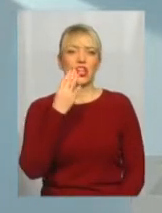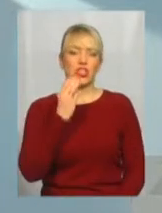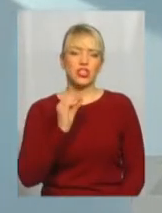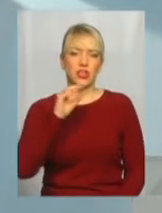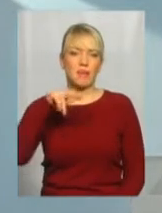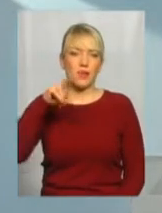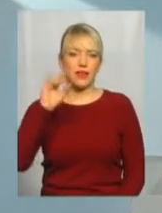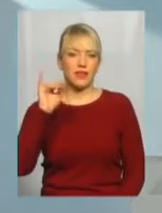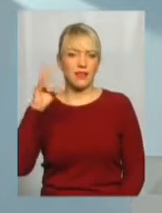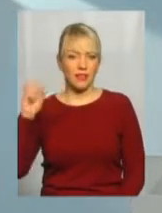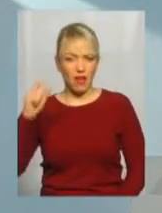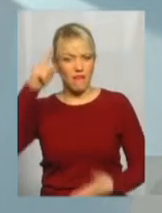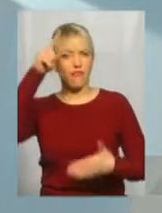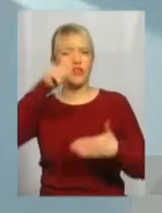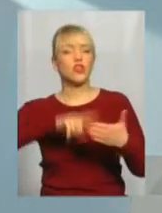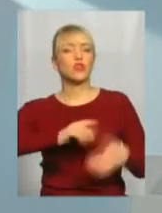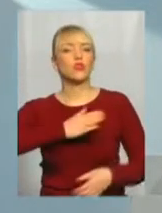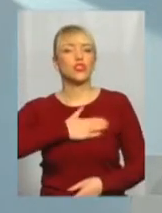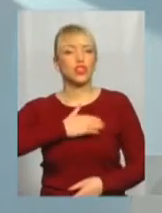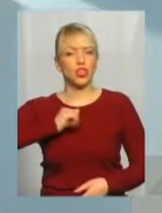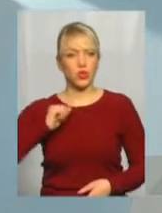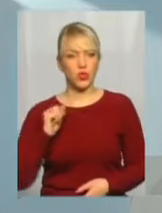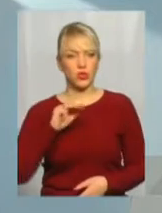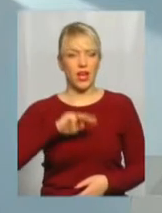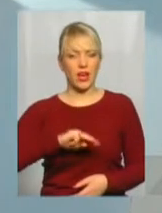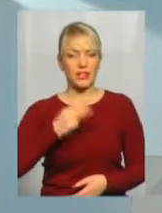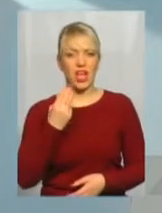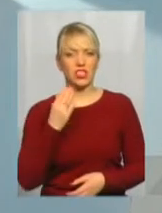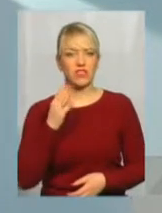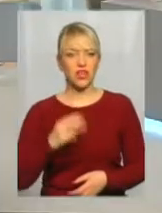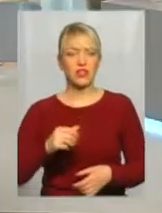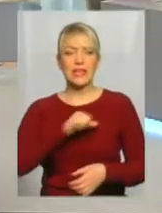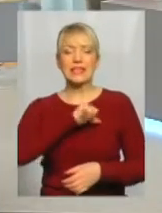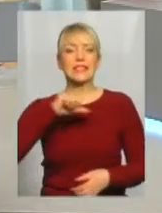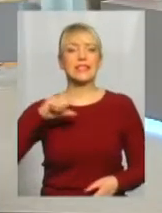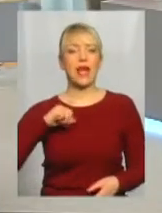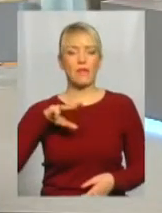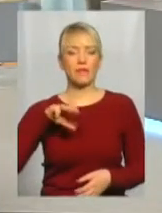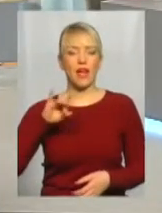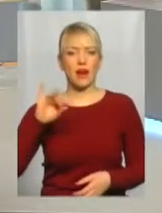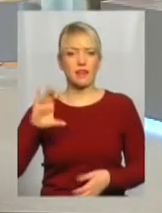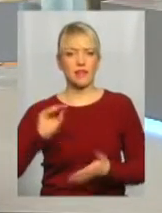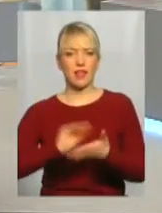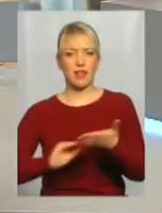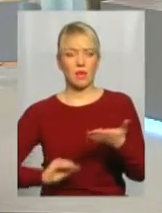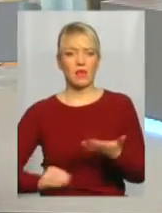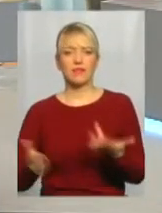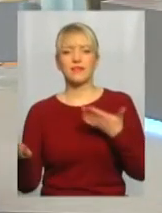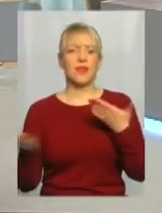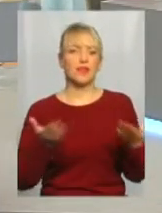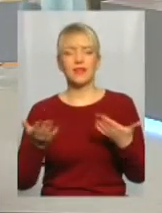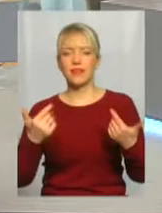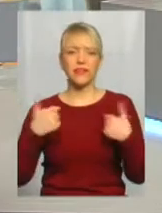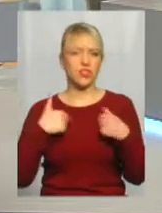вірного і щирого друга Тараса Шевченка, сам Тарас був, написав, який я